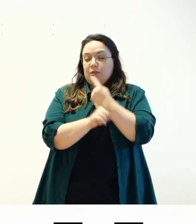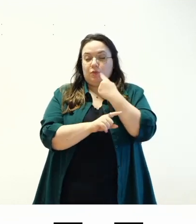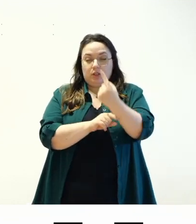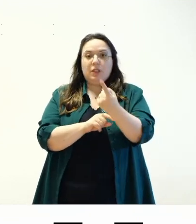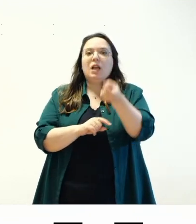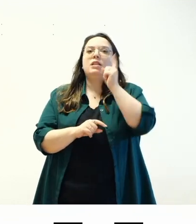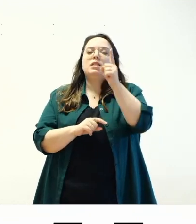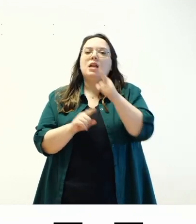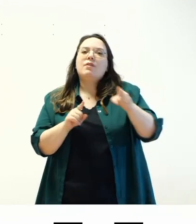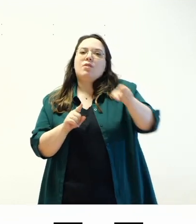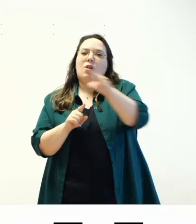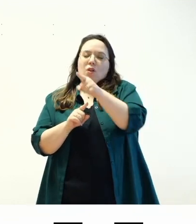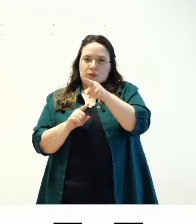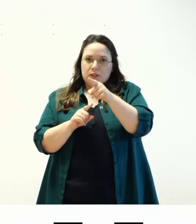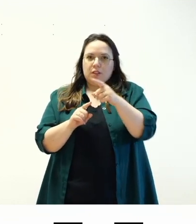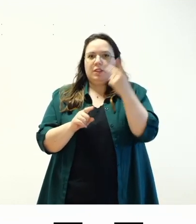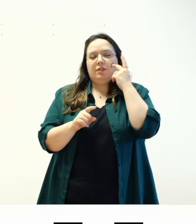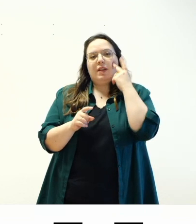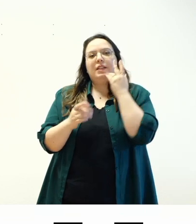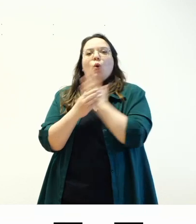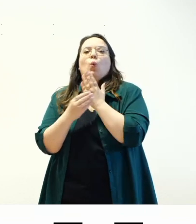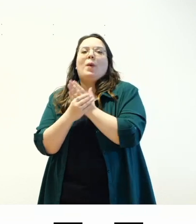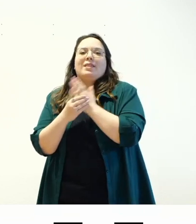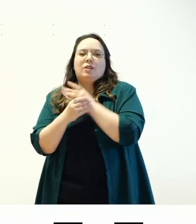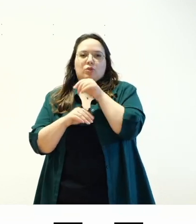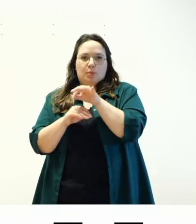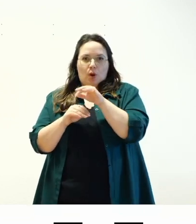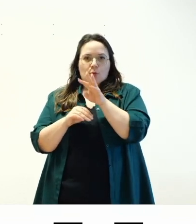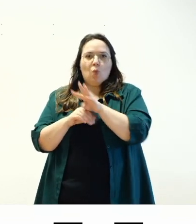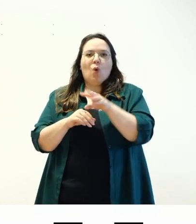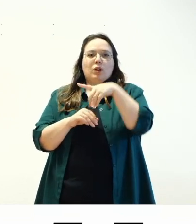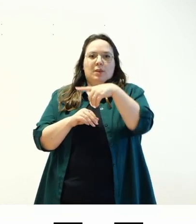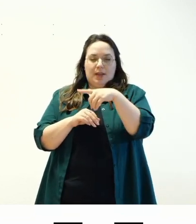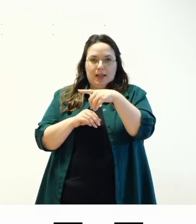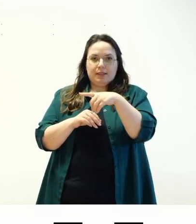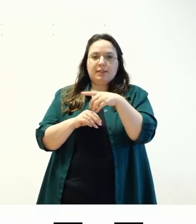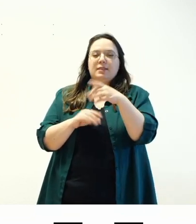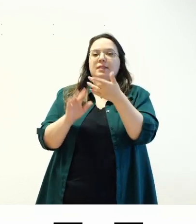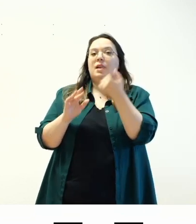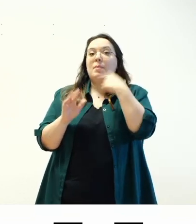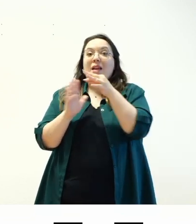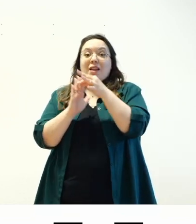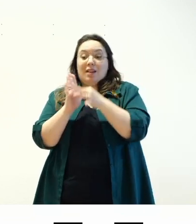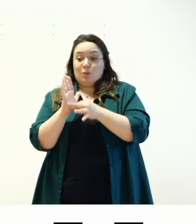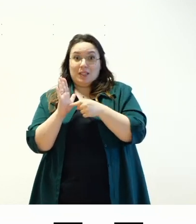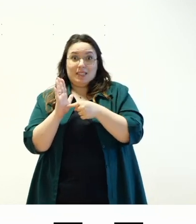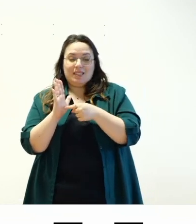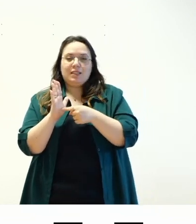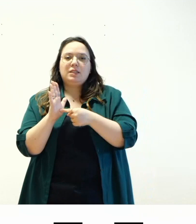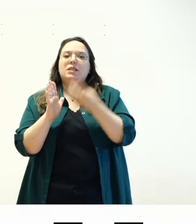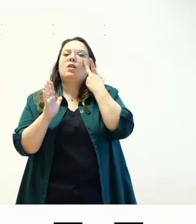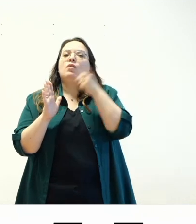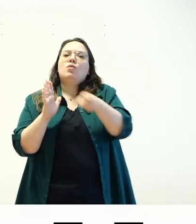nella documentazione su di wordpress per ciascuno di questi requisiti troverete